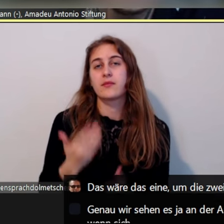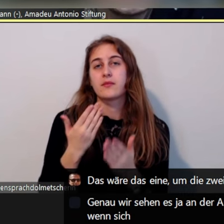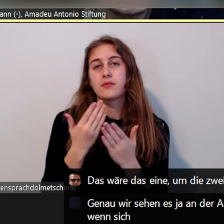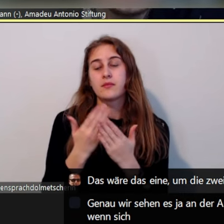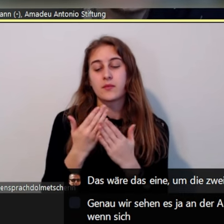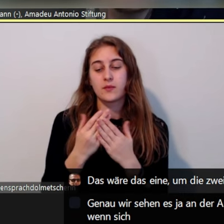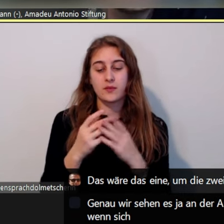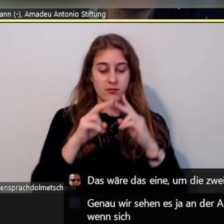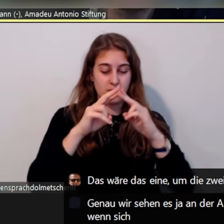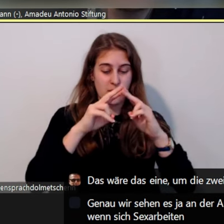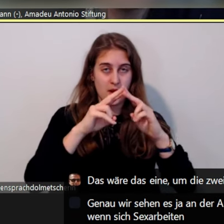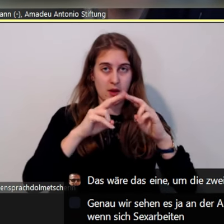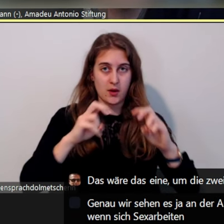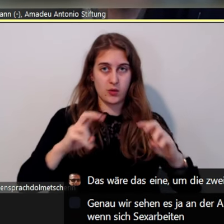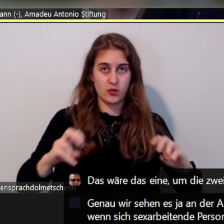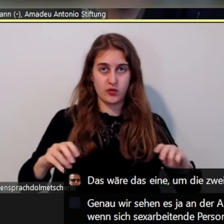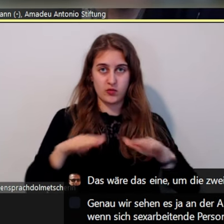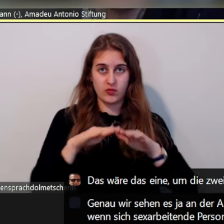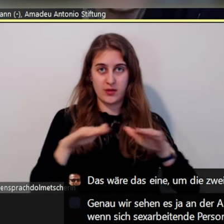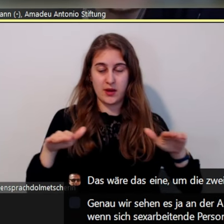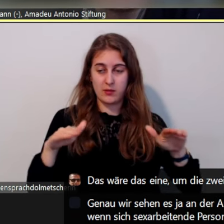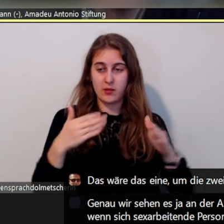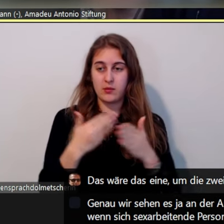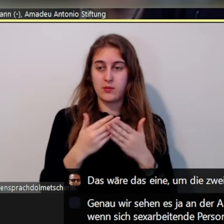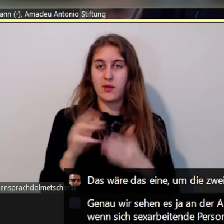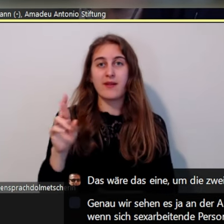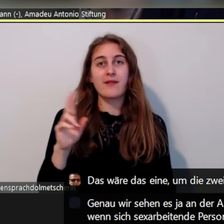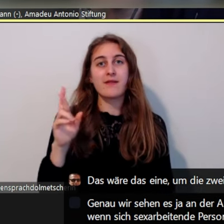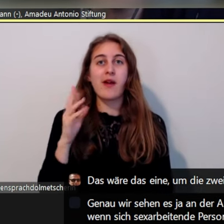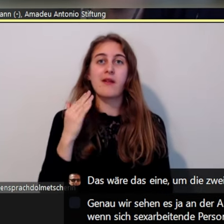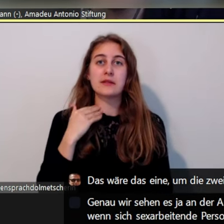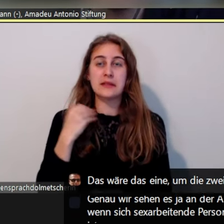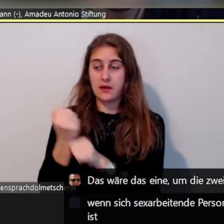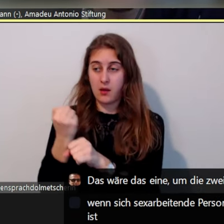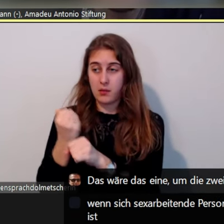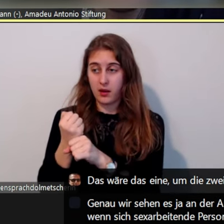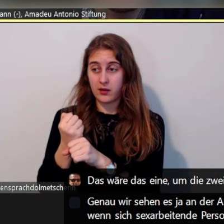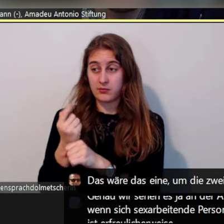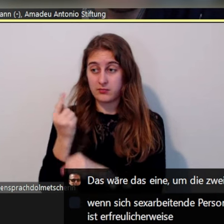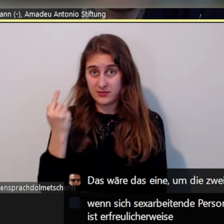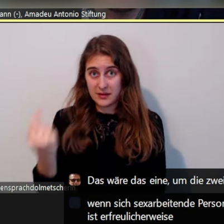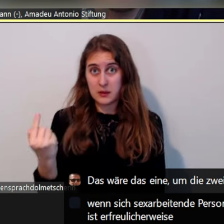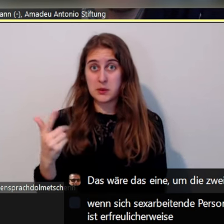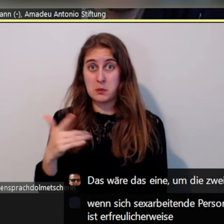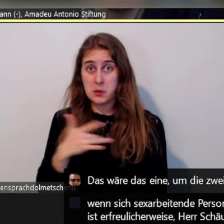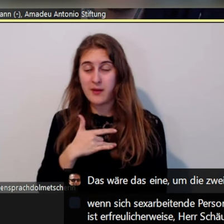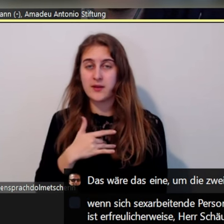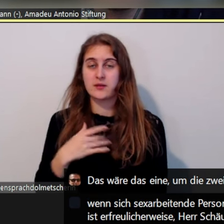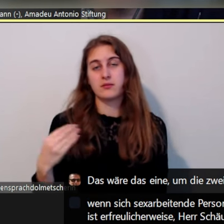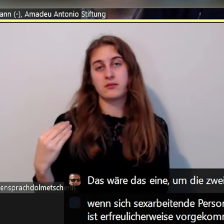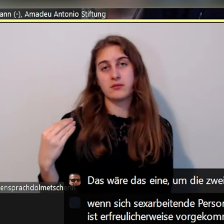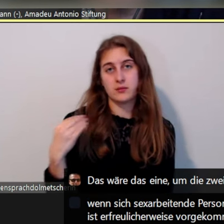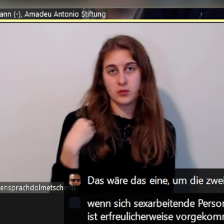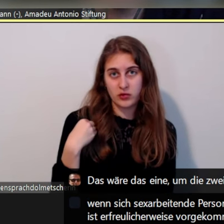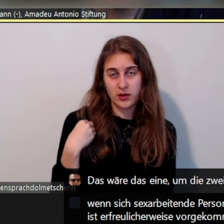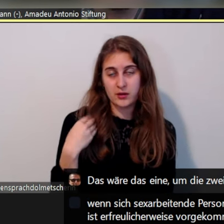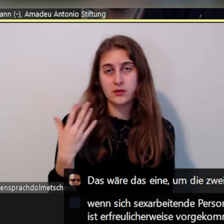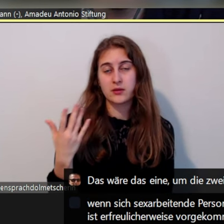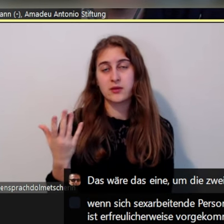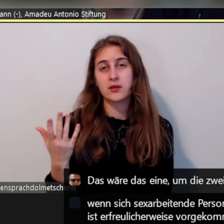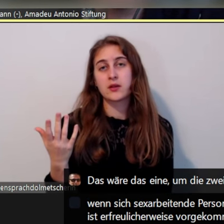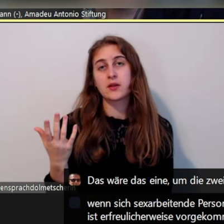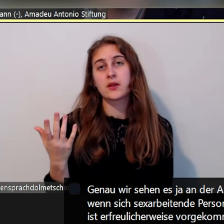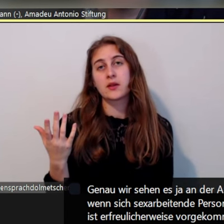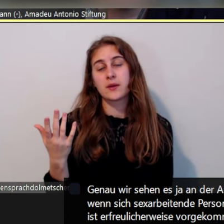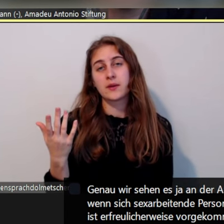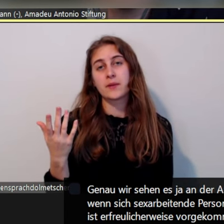sechs arbeitende Personen bei uns als Betroffene melden. Das ist erfreulicherweise vorgekommen. Das liegt auch